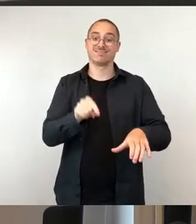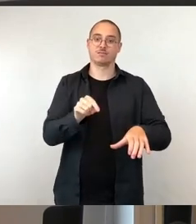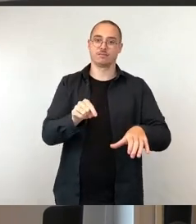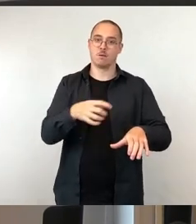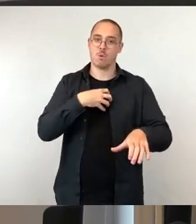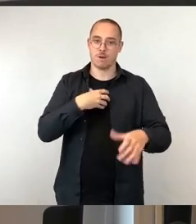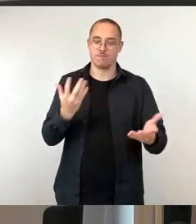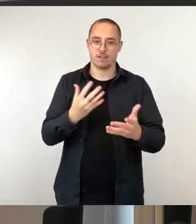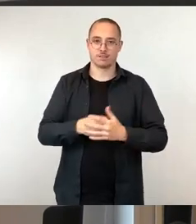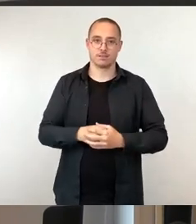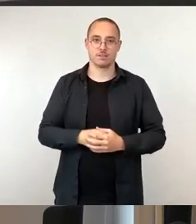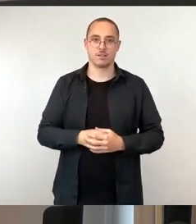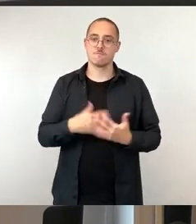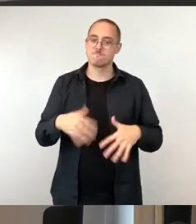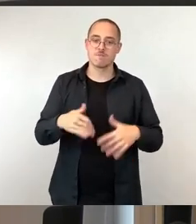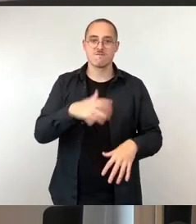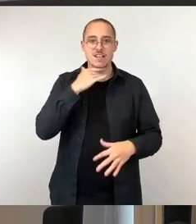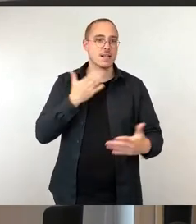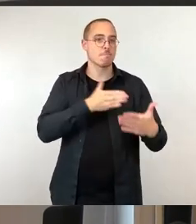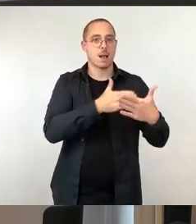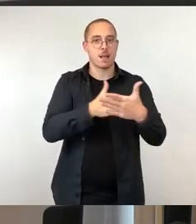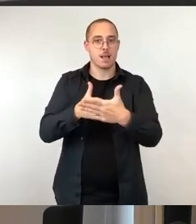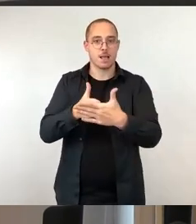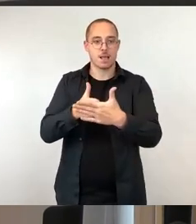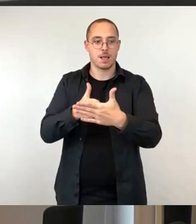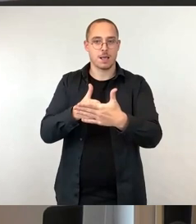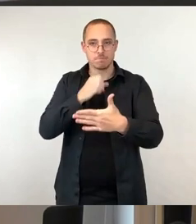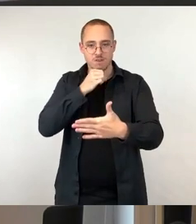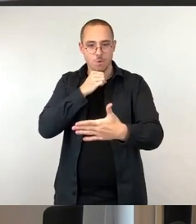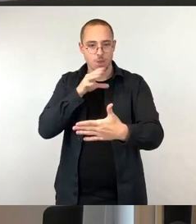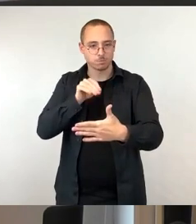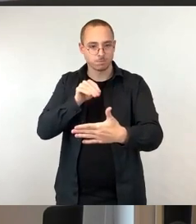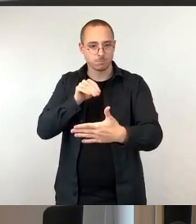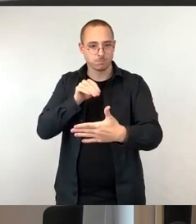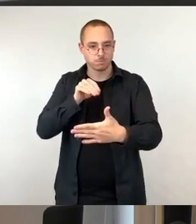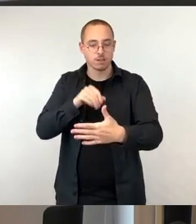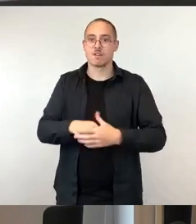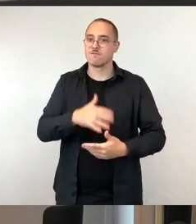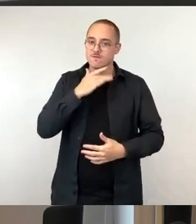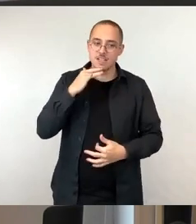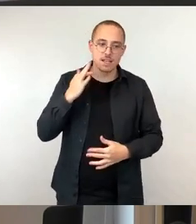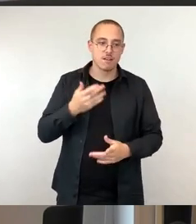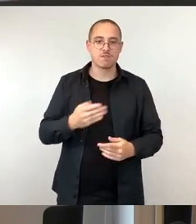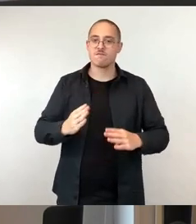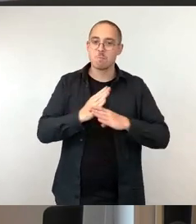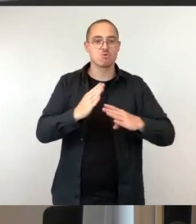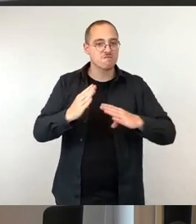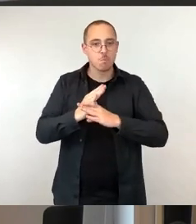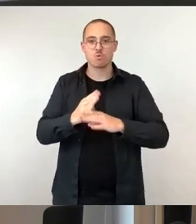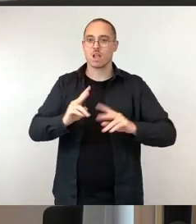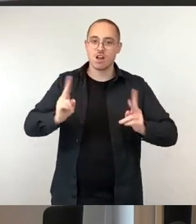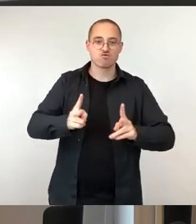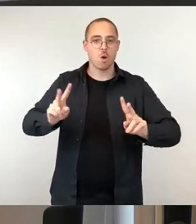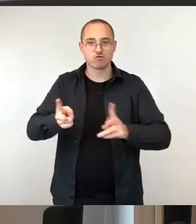Verbote und Einschränkungen, die Asylsuchende daran hindern, eine normale